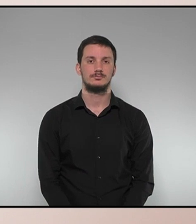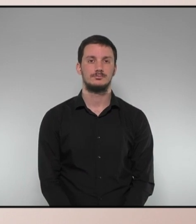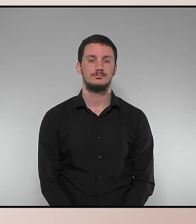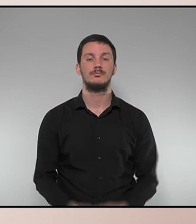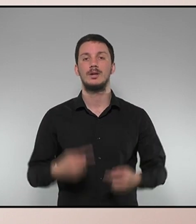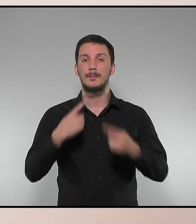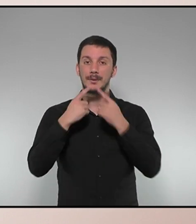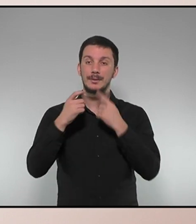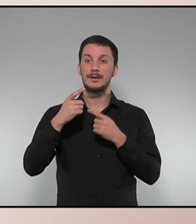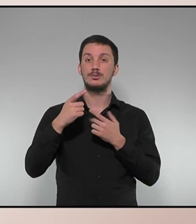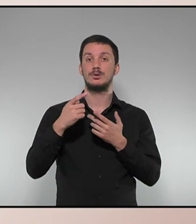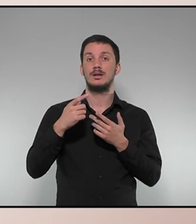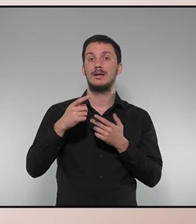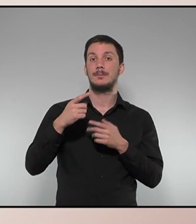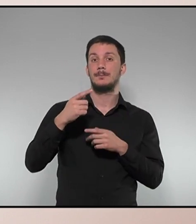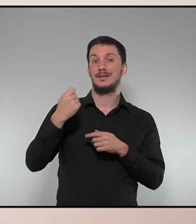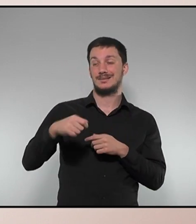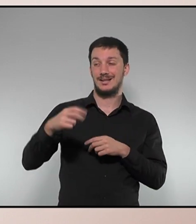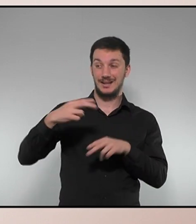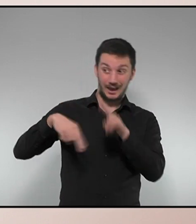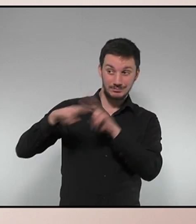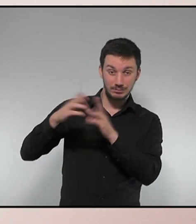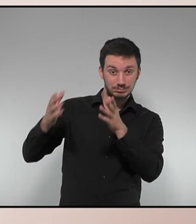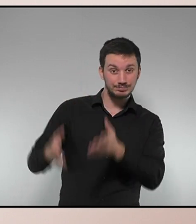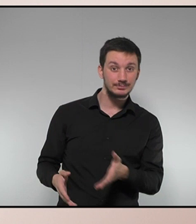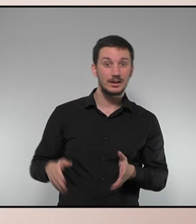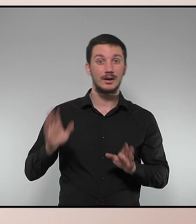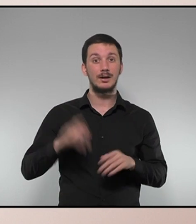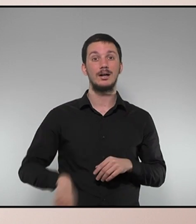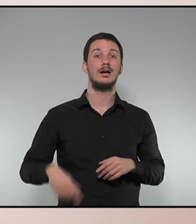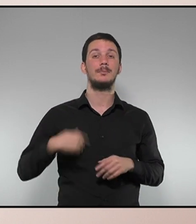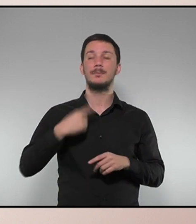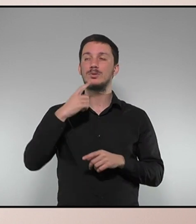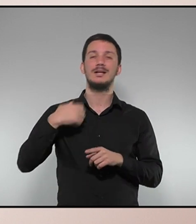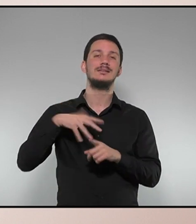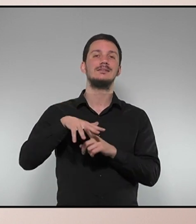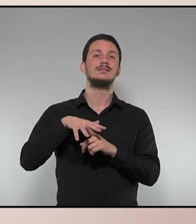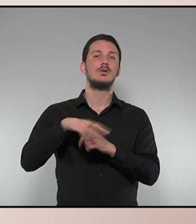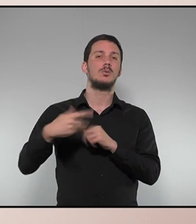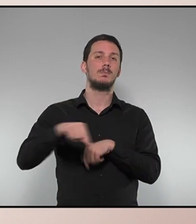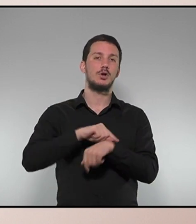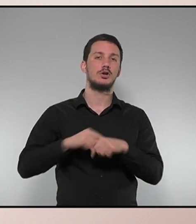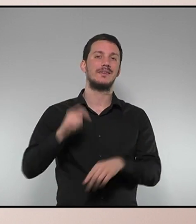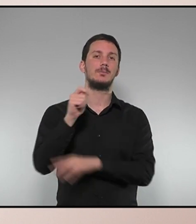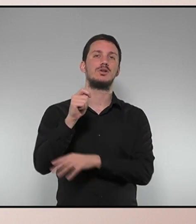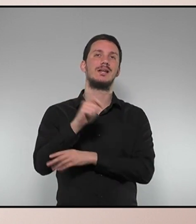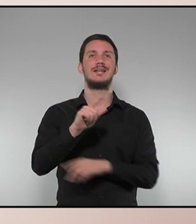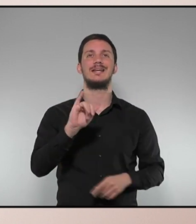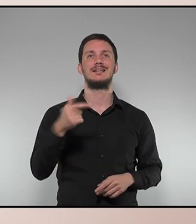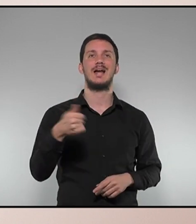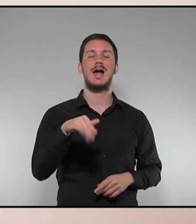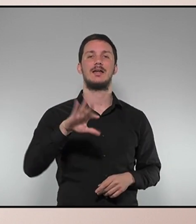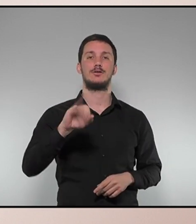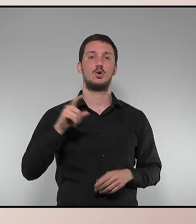Pregunta al president de la Generalitat a respondre oralment a la ple sobre la situació política. Formula la pregunta del diputat Ignacio Garriga Batte